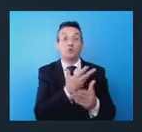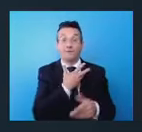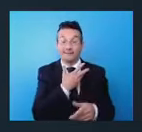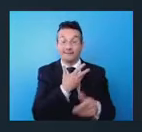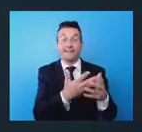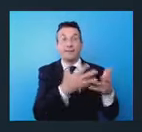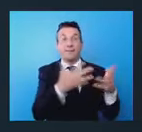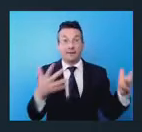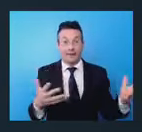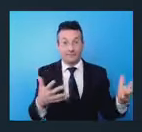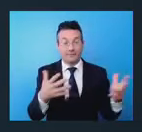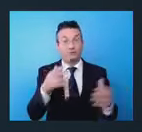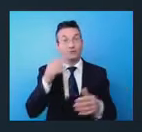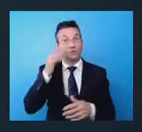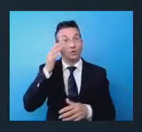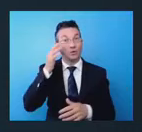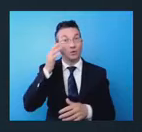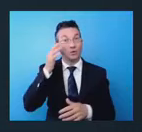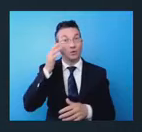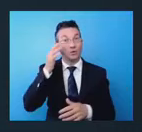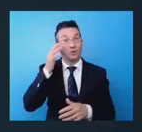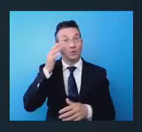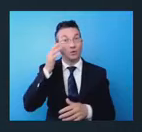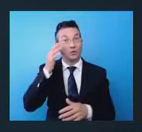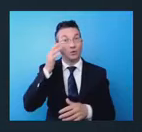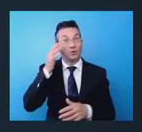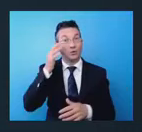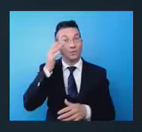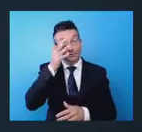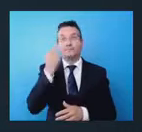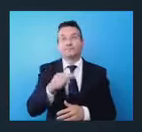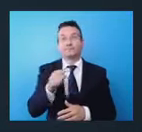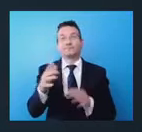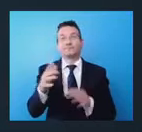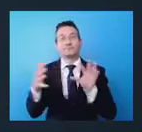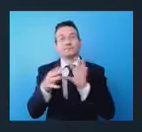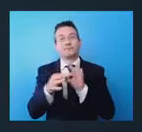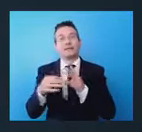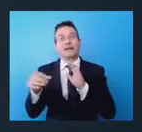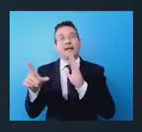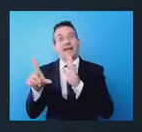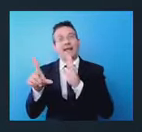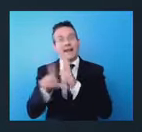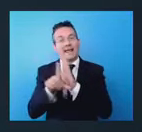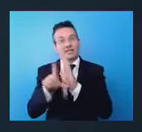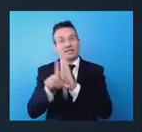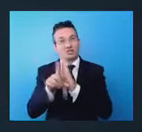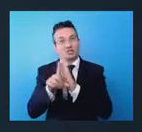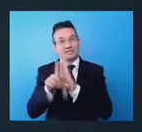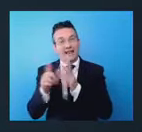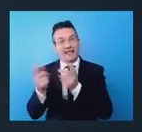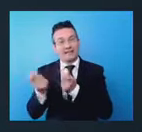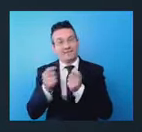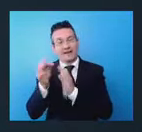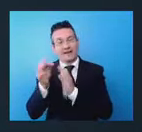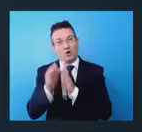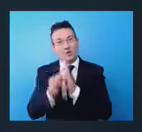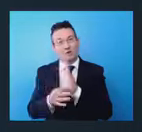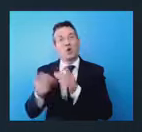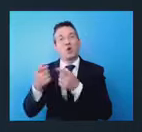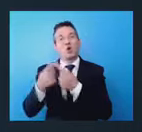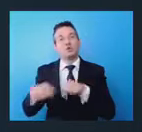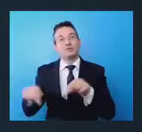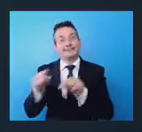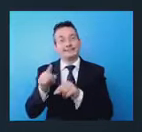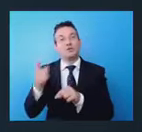passo con l'attività legislativa e regolamentare che sta facendo il Consiglio sulla